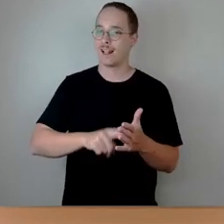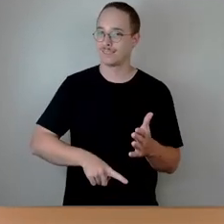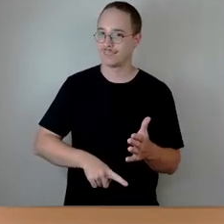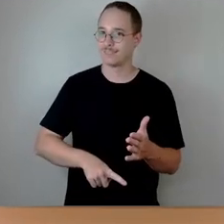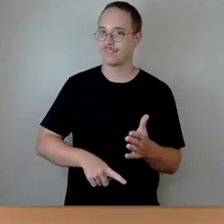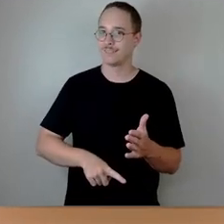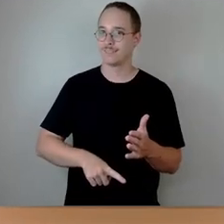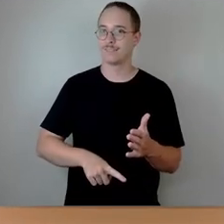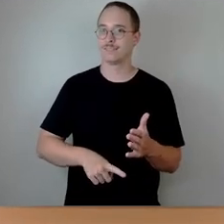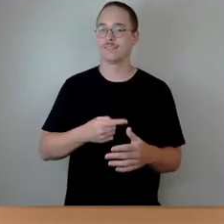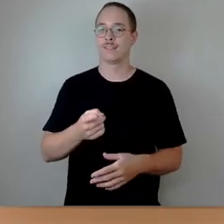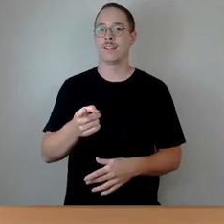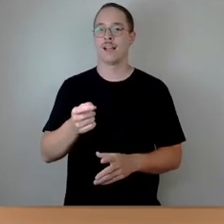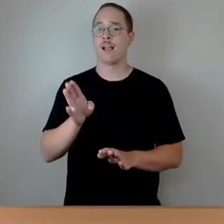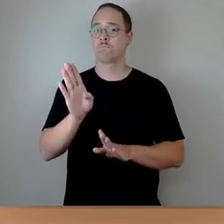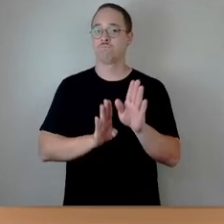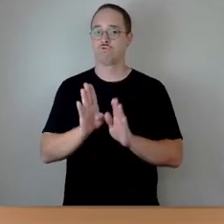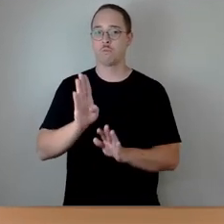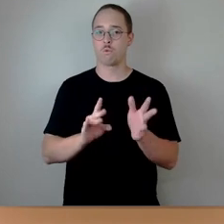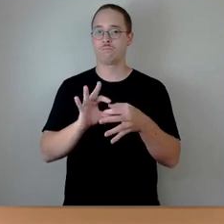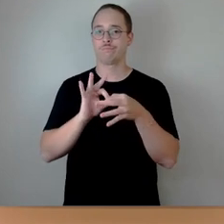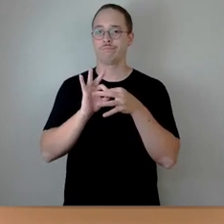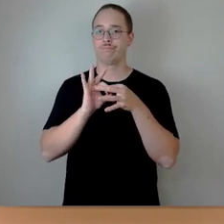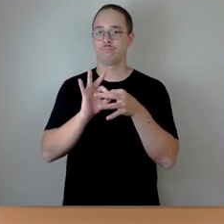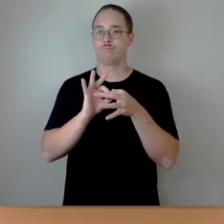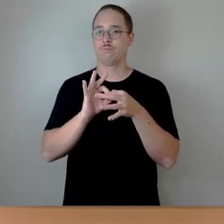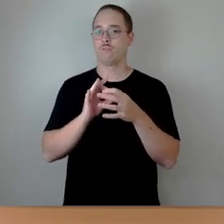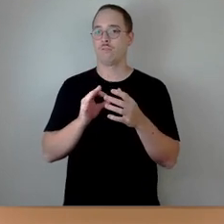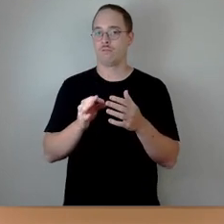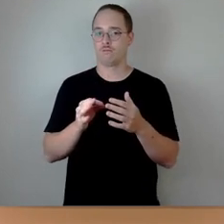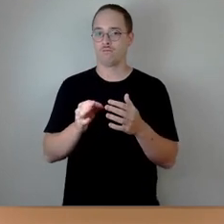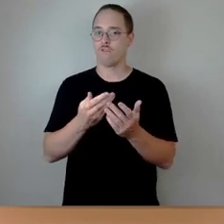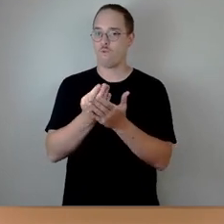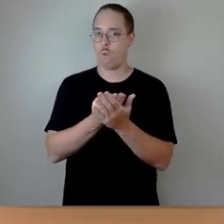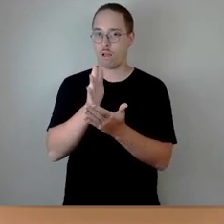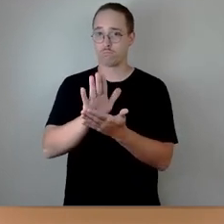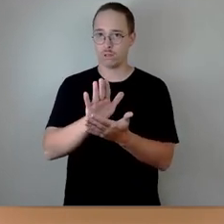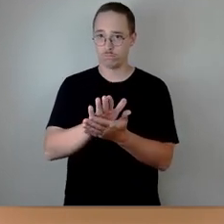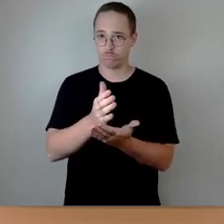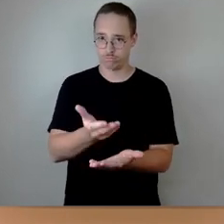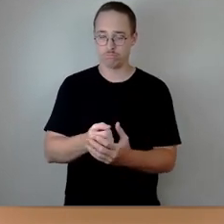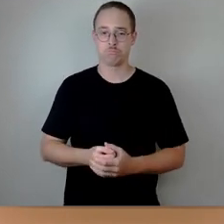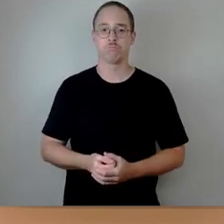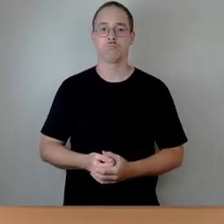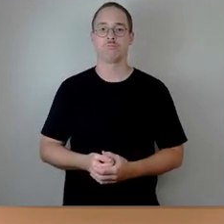über die unveränderte Vorlage. Wer zustimmen möchte, bin ich jetzt um das Stimmzeichen.